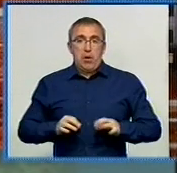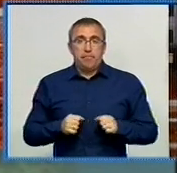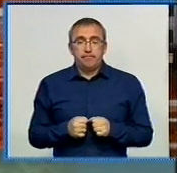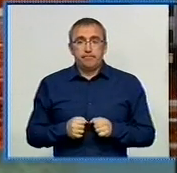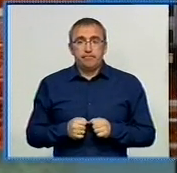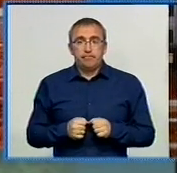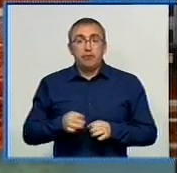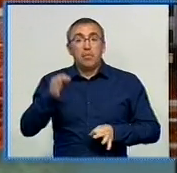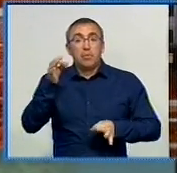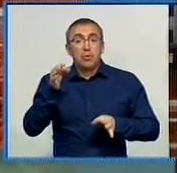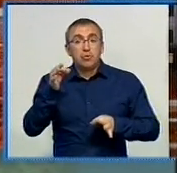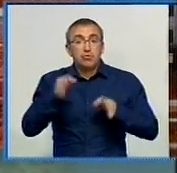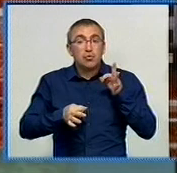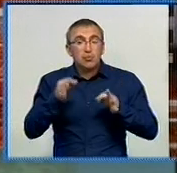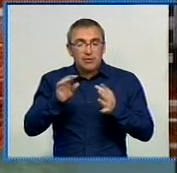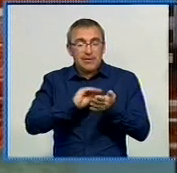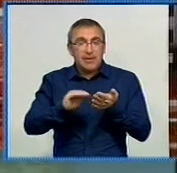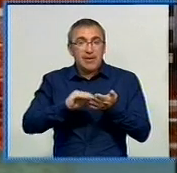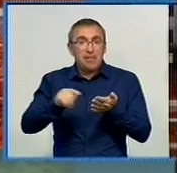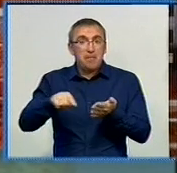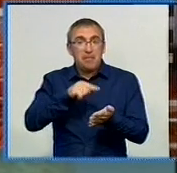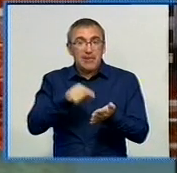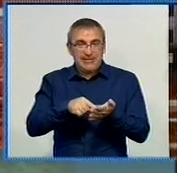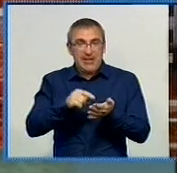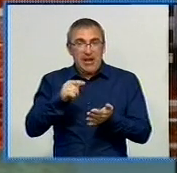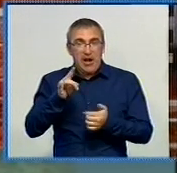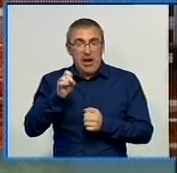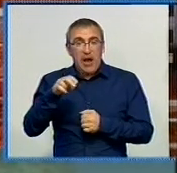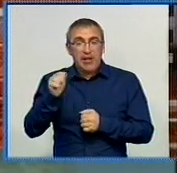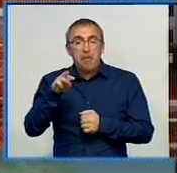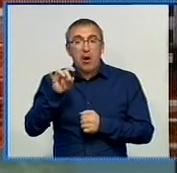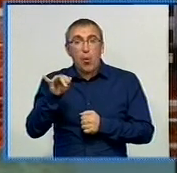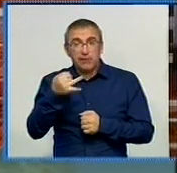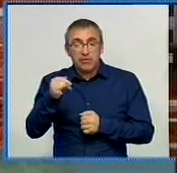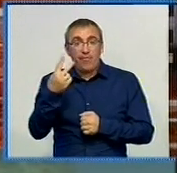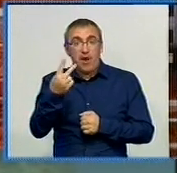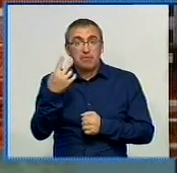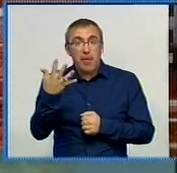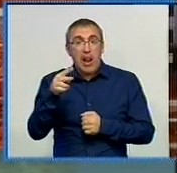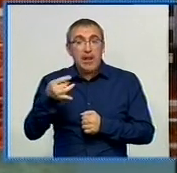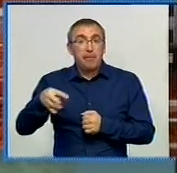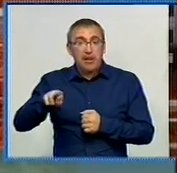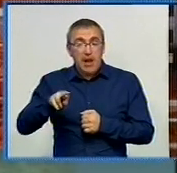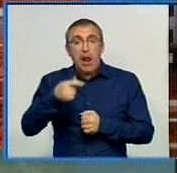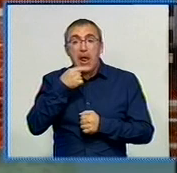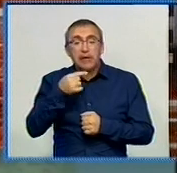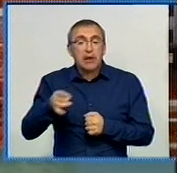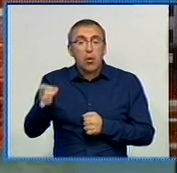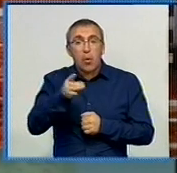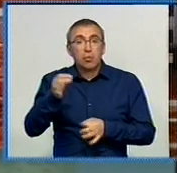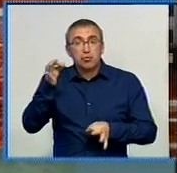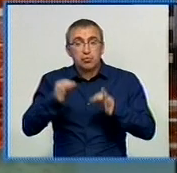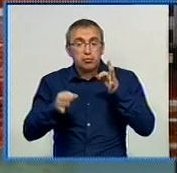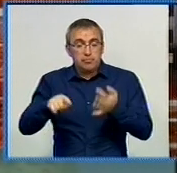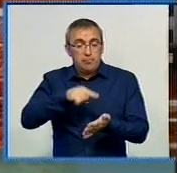Суд над секретарем Кіровоградської міськради Іваном Марковським відбудеться 25 липня у Ленінському районному суді міста